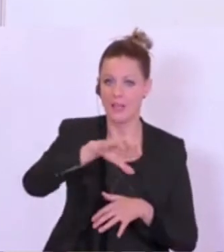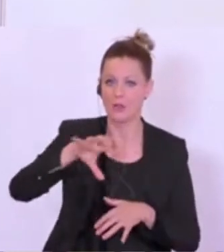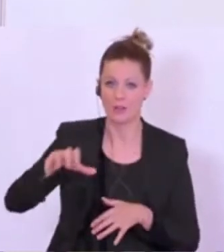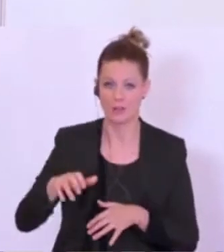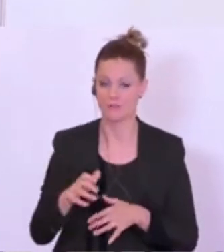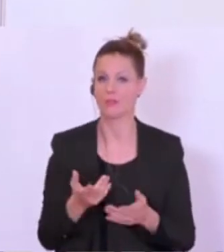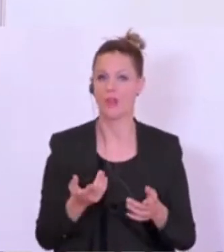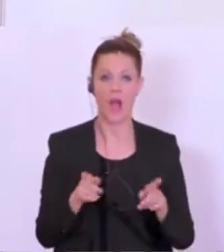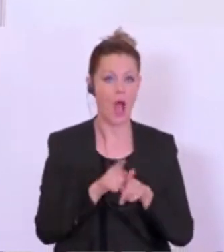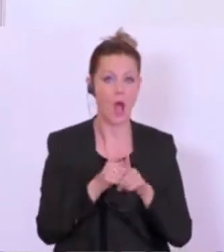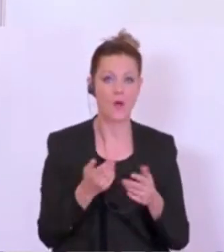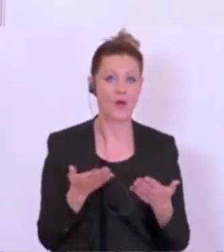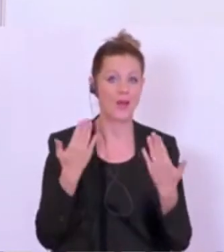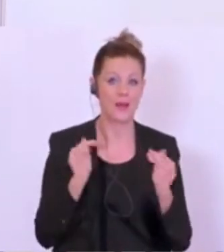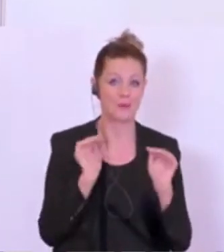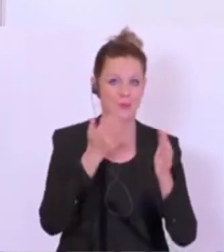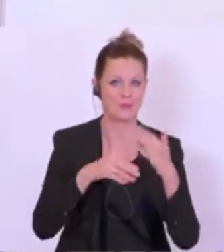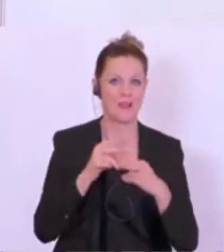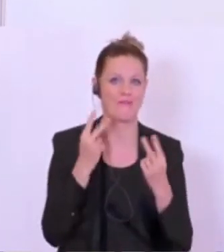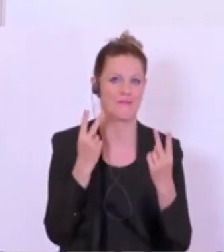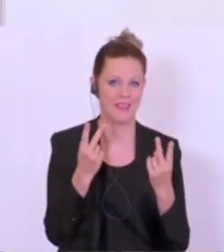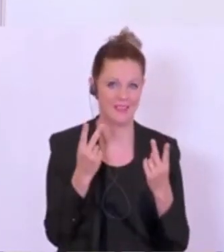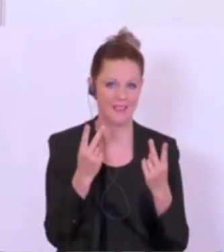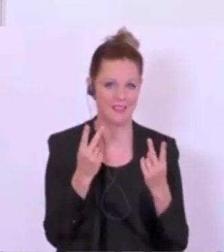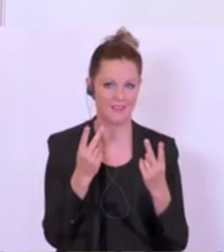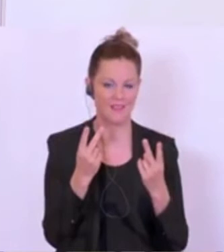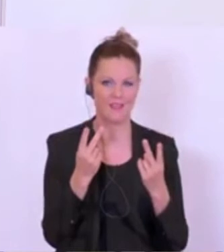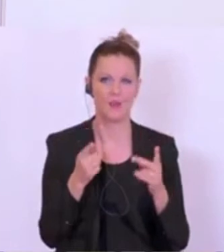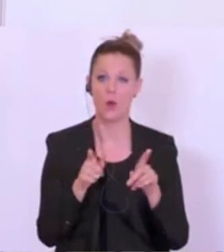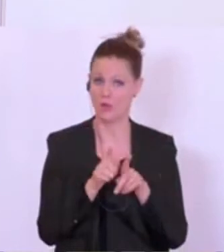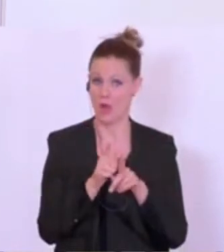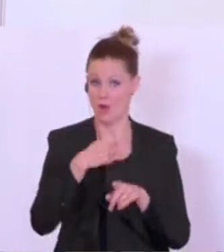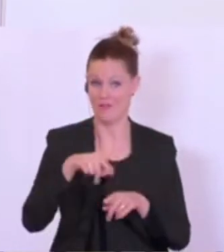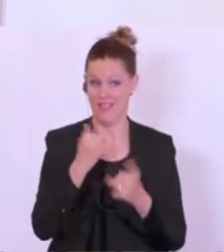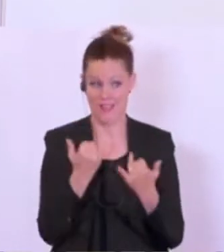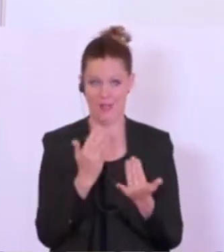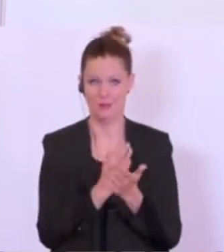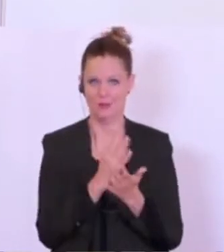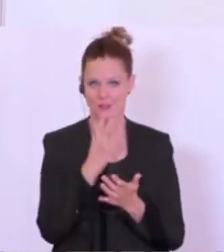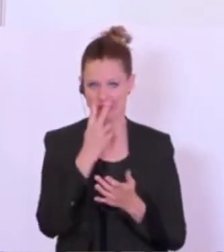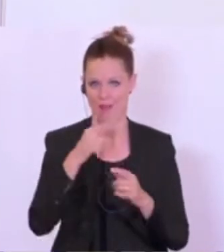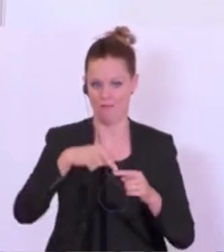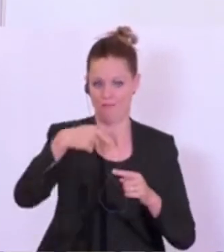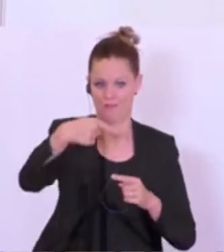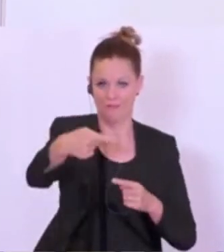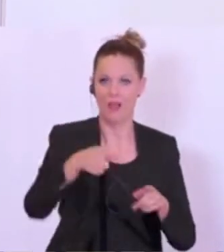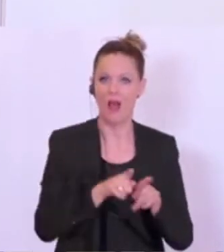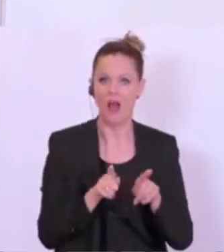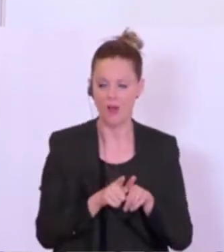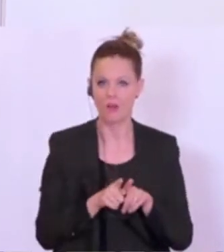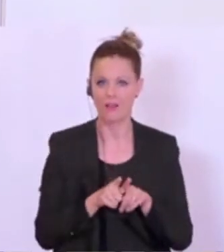Klimaschutz wichtiger wird und, und das ist das Thema von heute, wir sehen jetzt schon, und das wird sicher weitergehen, dass